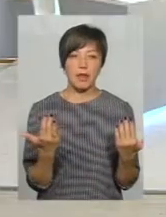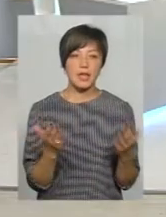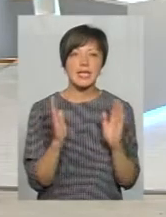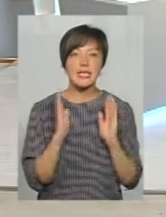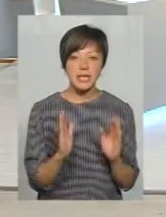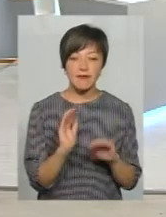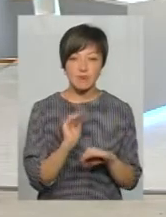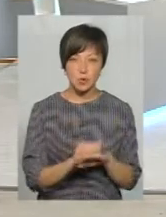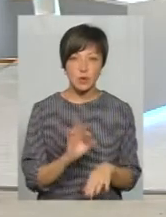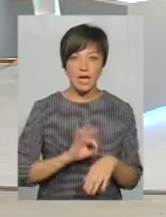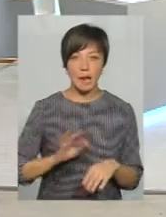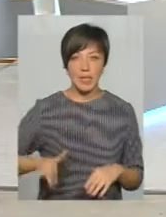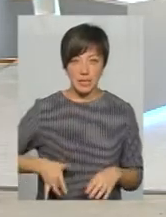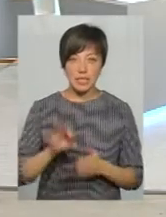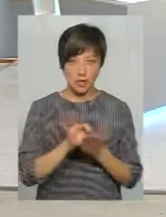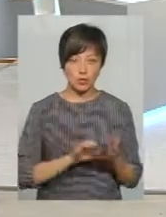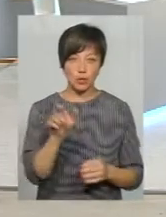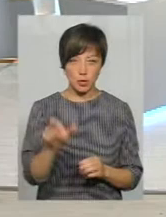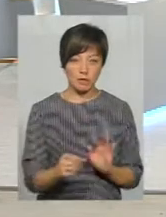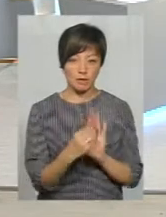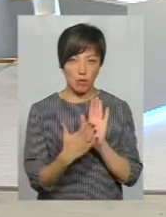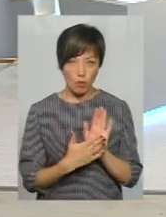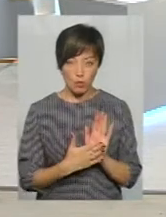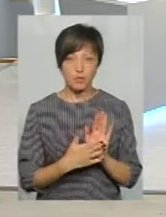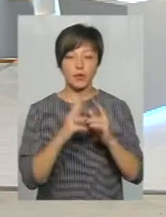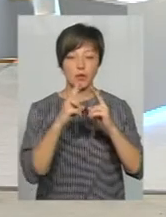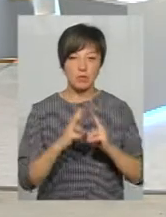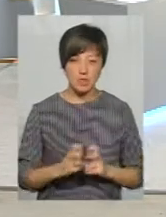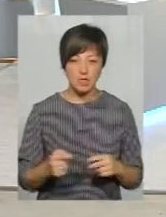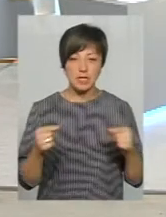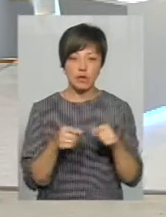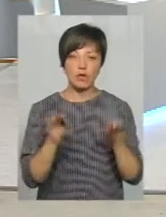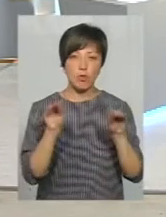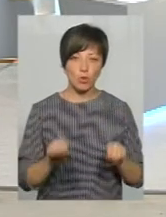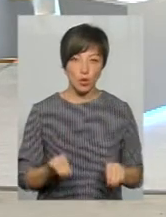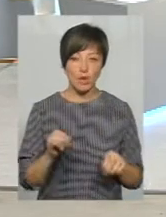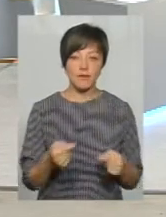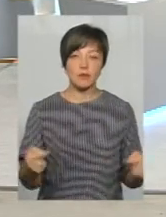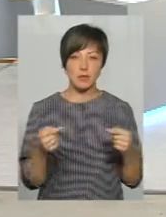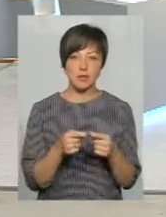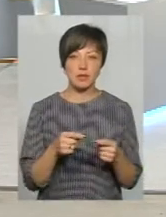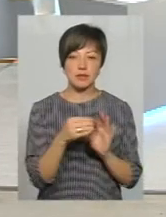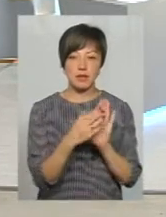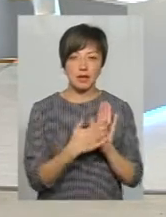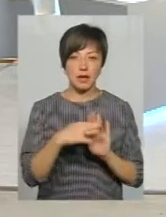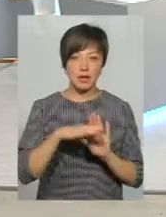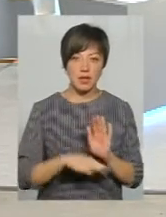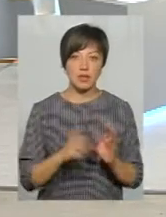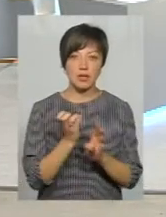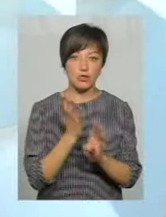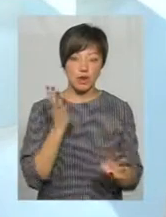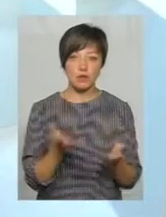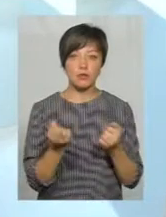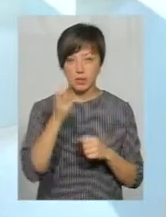як тільки фіксується гепатит, зразу людина обстежується згідно протоколу і, відповідно, стає до реєстру на чергу для